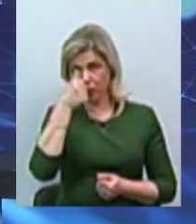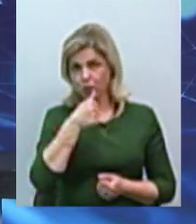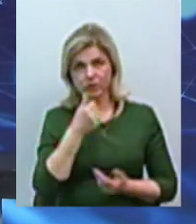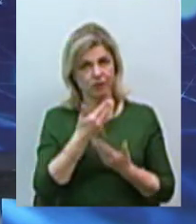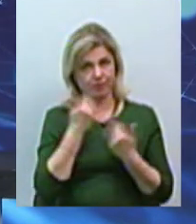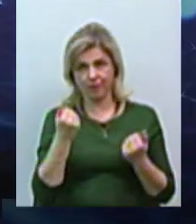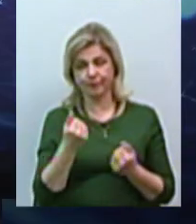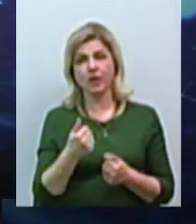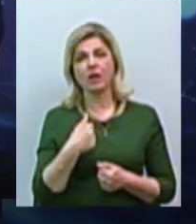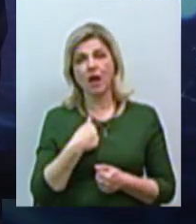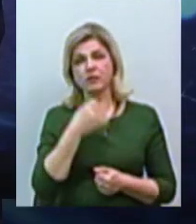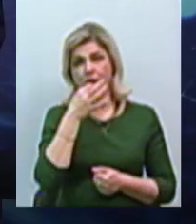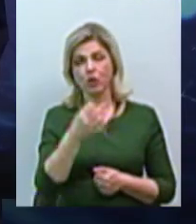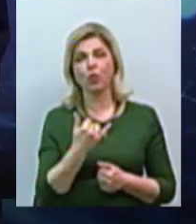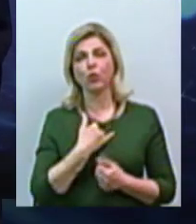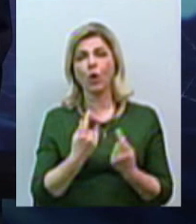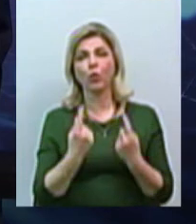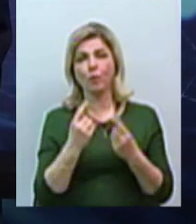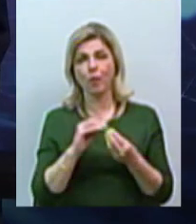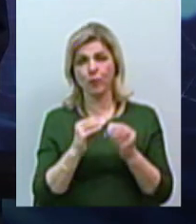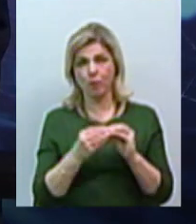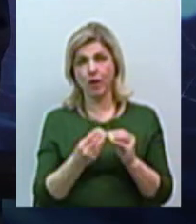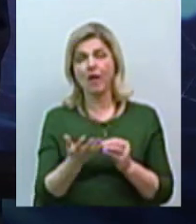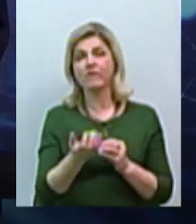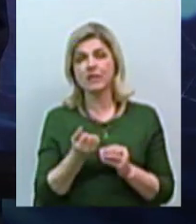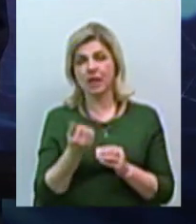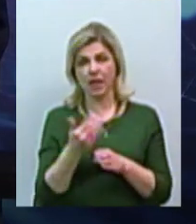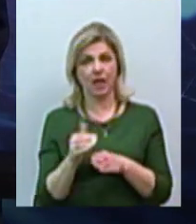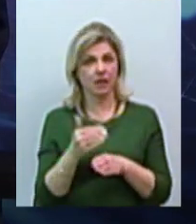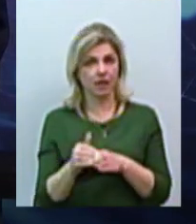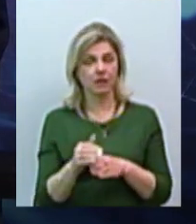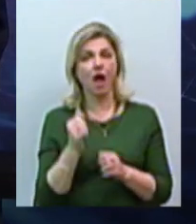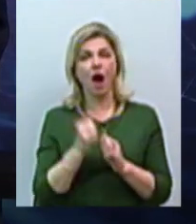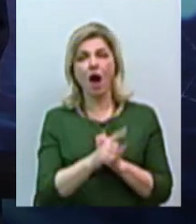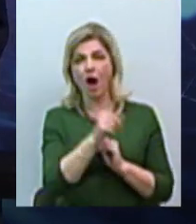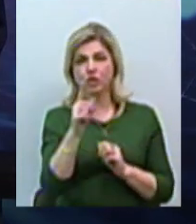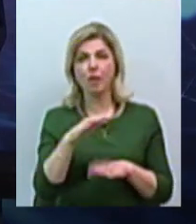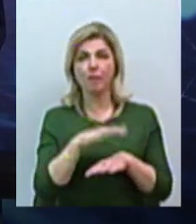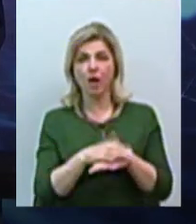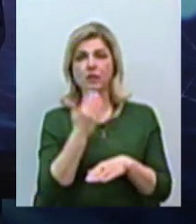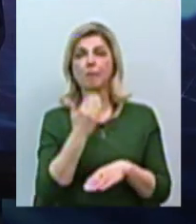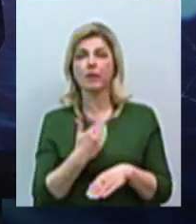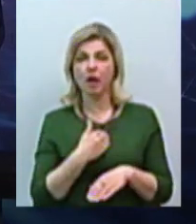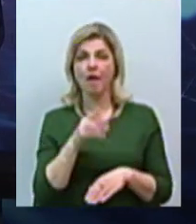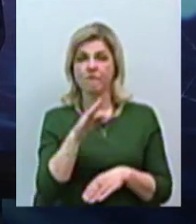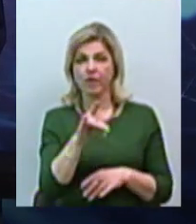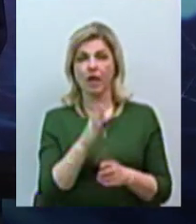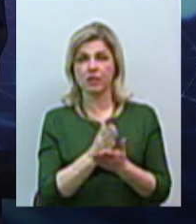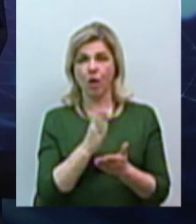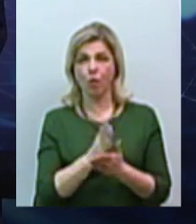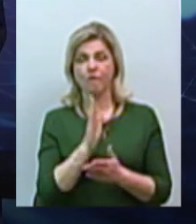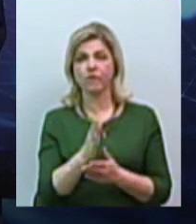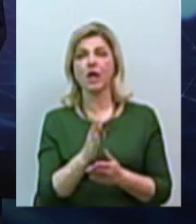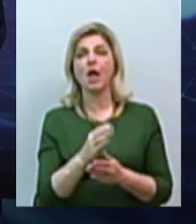того, я вам скажу, що в нас дуже великі проблеми навіть взяти кредит. Тому що кожен банк запитує, каже, ви знаходитесь в стадії